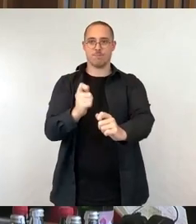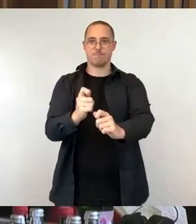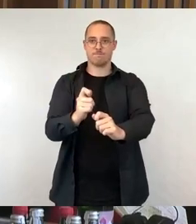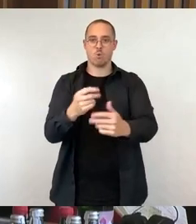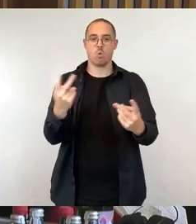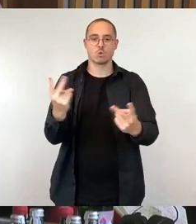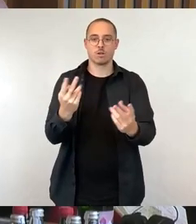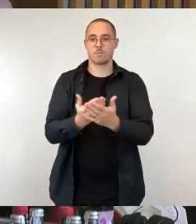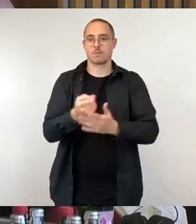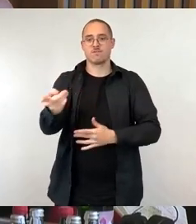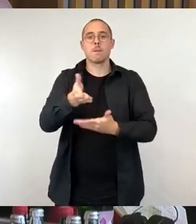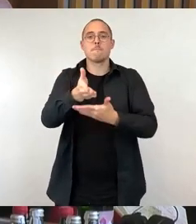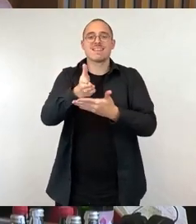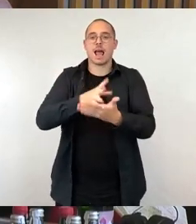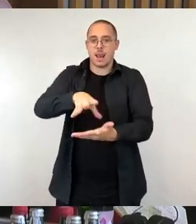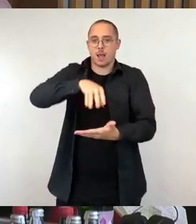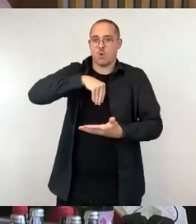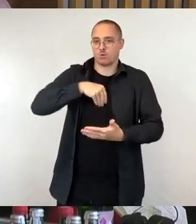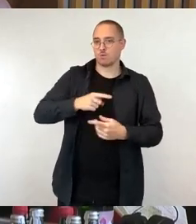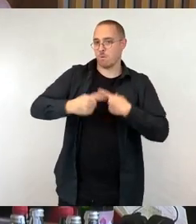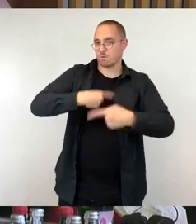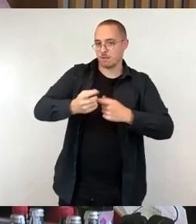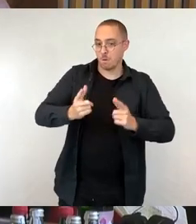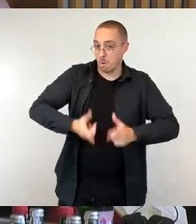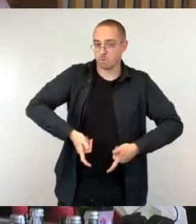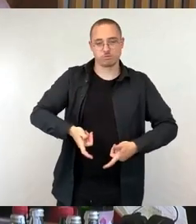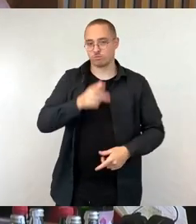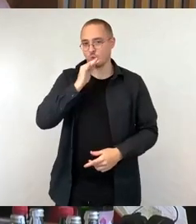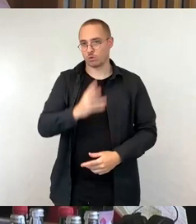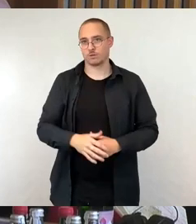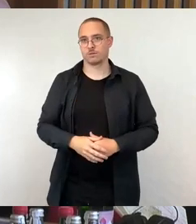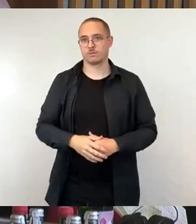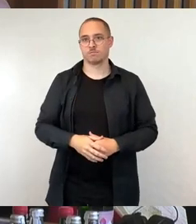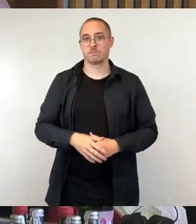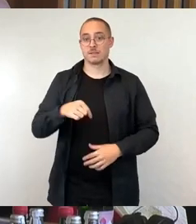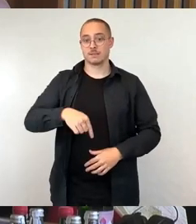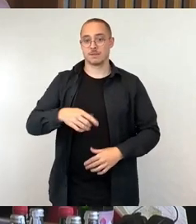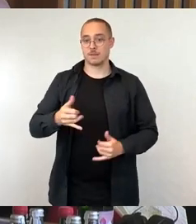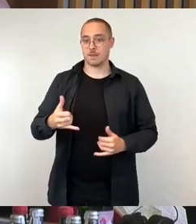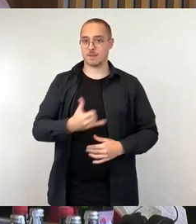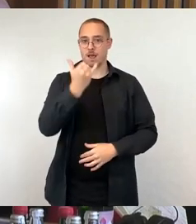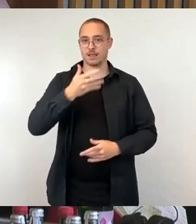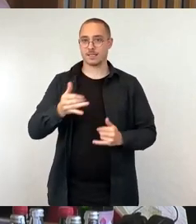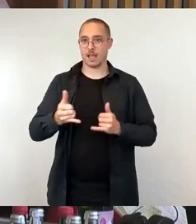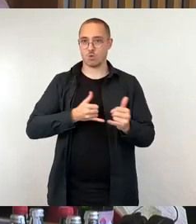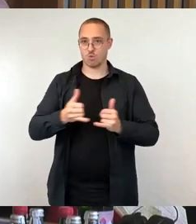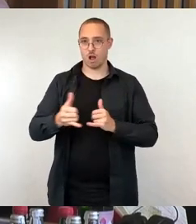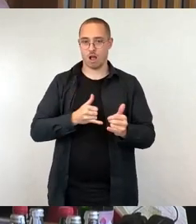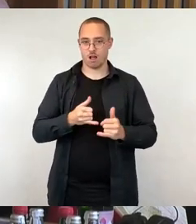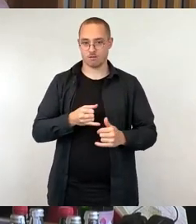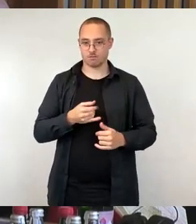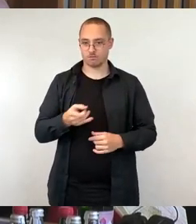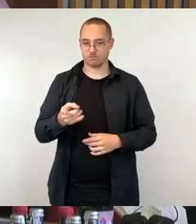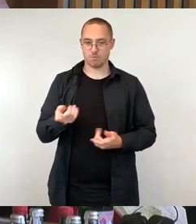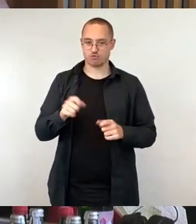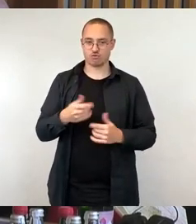In der Beschlusskontrolle vom Januar diesen Jahres heißt es, dass eine Position für die Gedenktafel gefunden wurde und zwar, ich zitiere aus